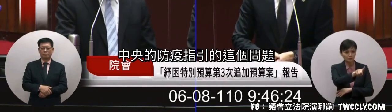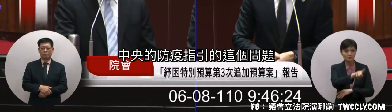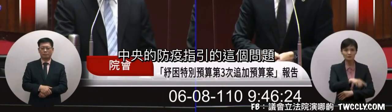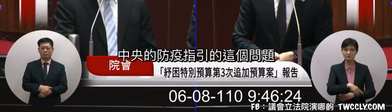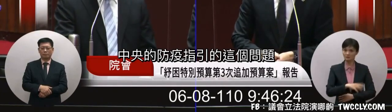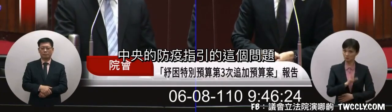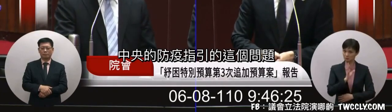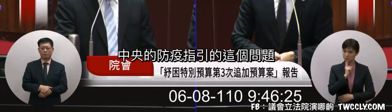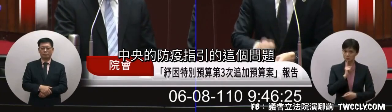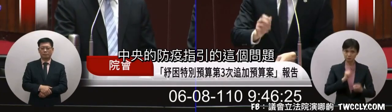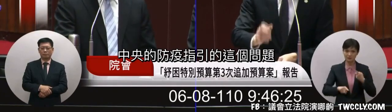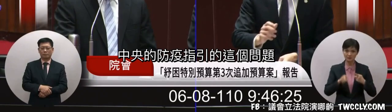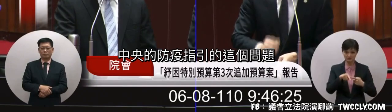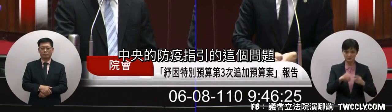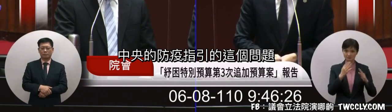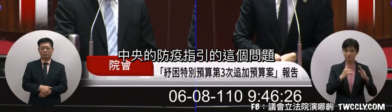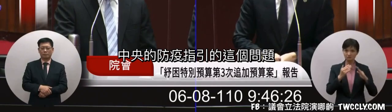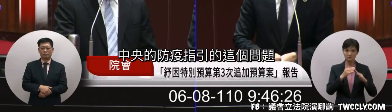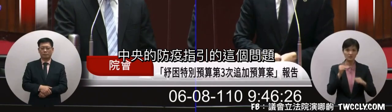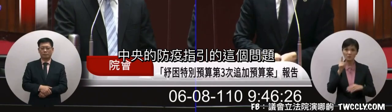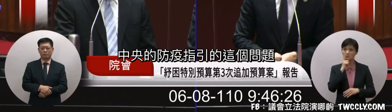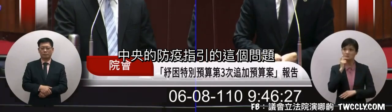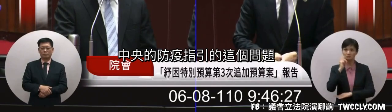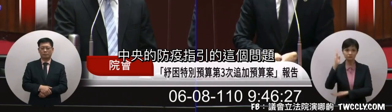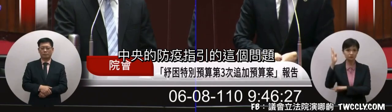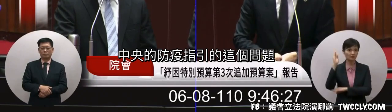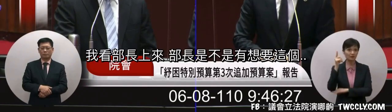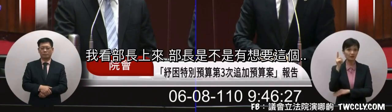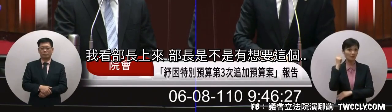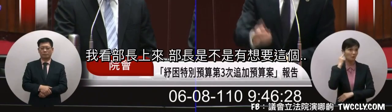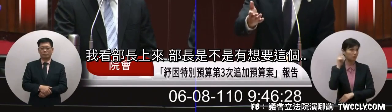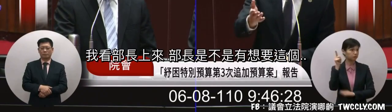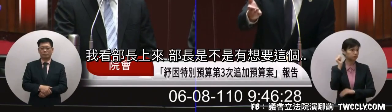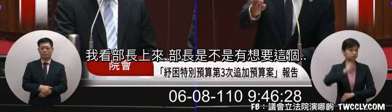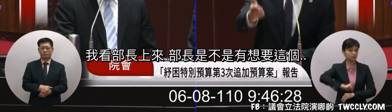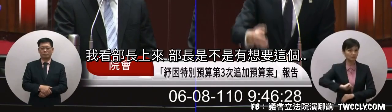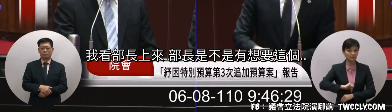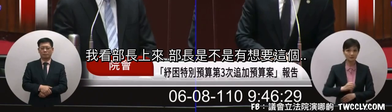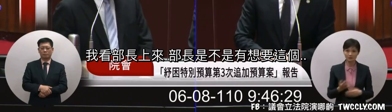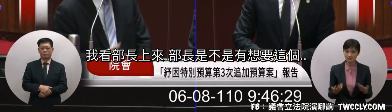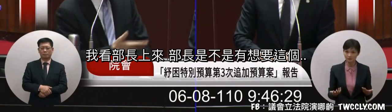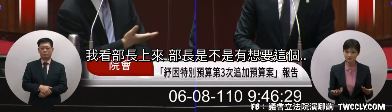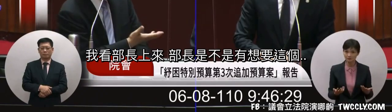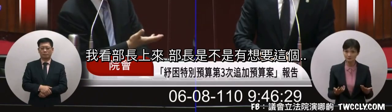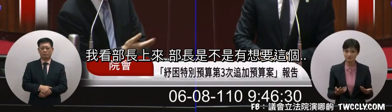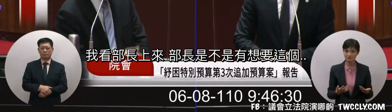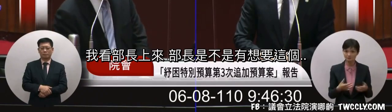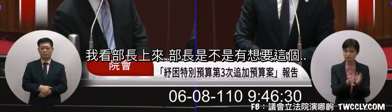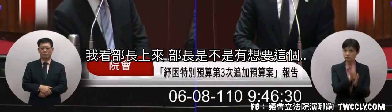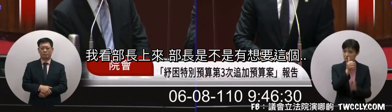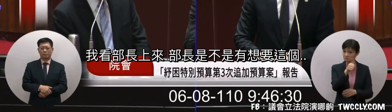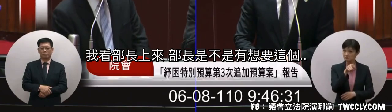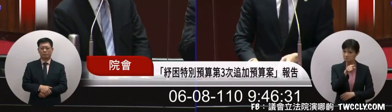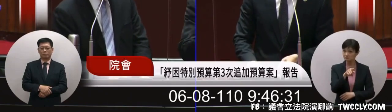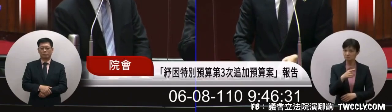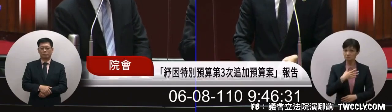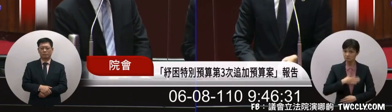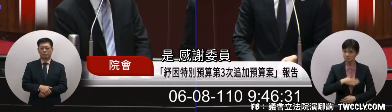在插中央的風躍的這個基因的這個問題我看部長那裡還有部長是不是有想要這個